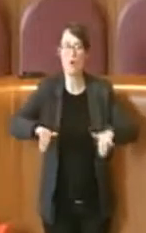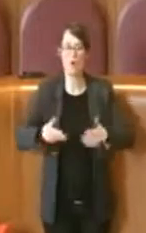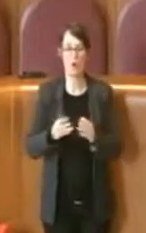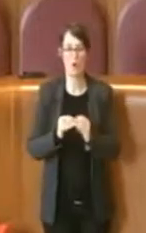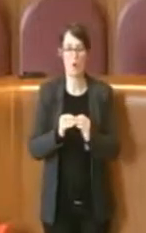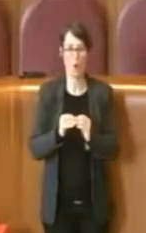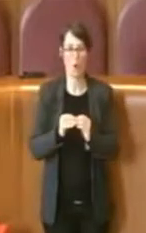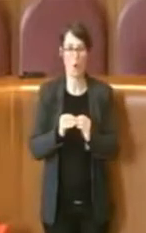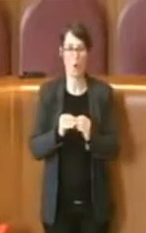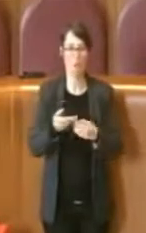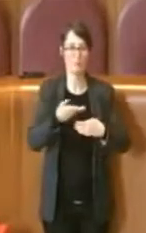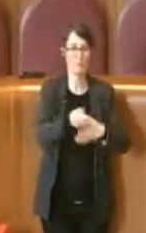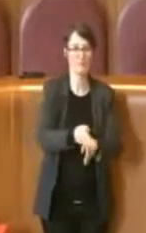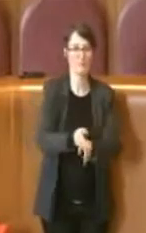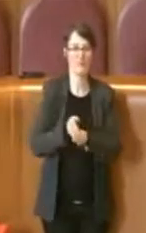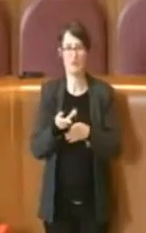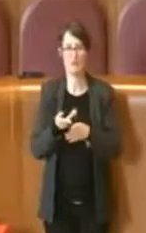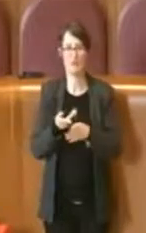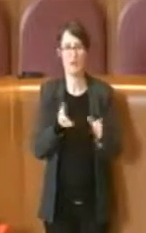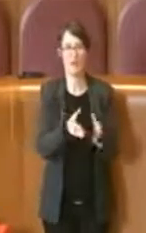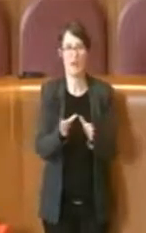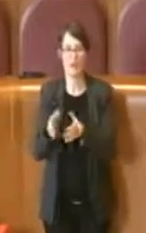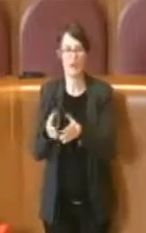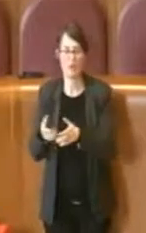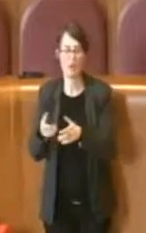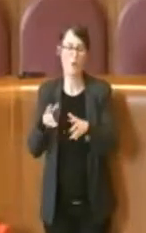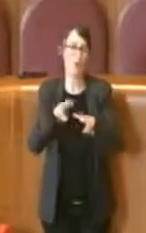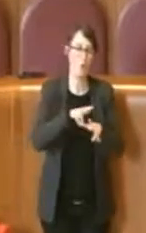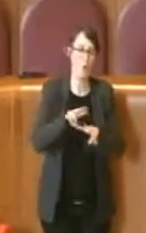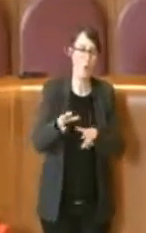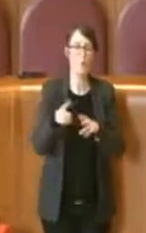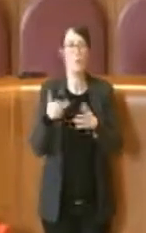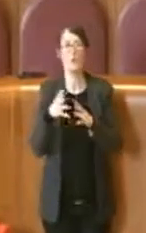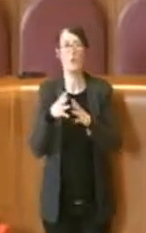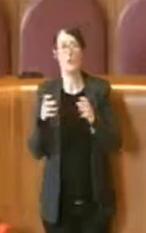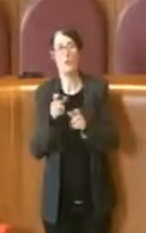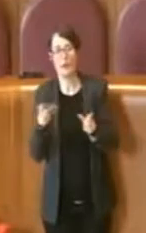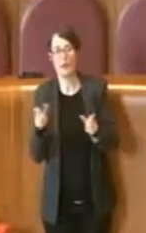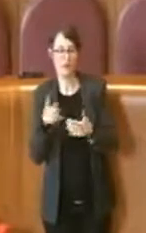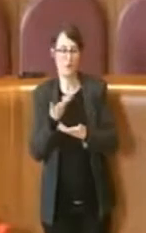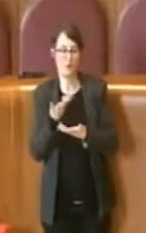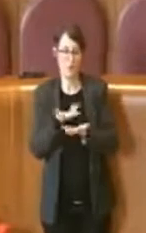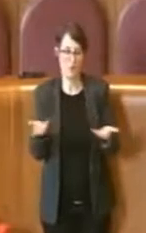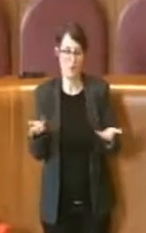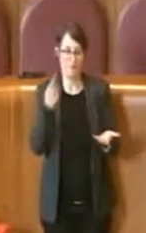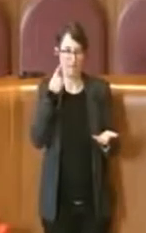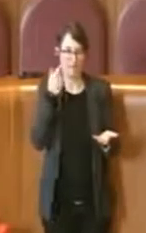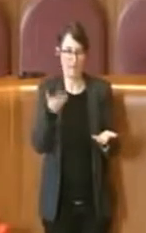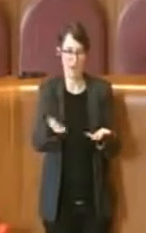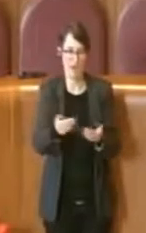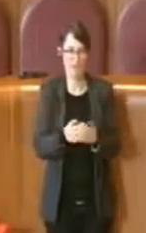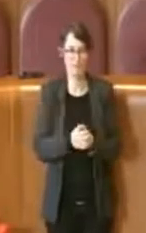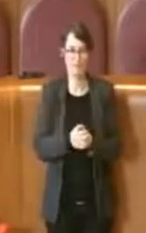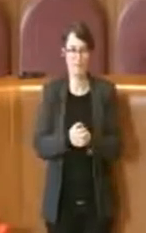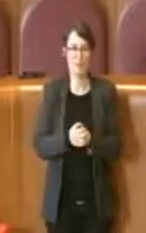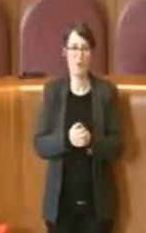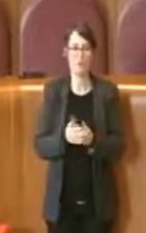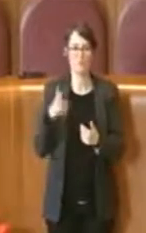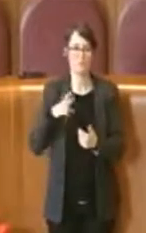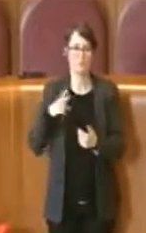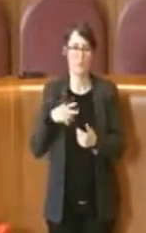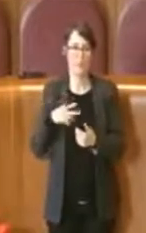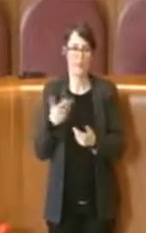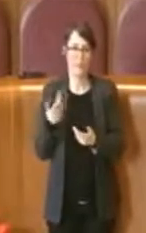gli imprenditori, i comuni e quant'altro, come hanno definito nei prossimi giorni. Speriamo che arrivi il prima possibile.